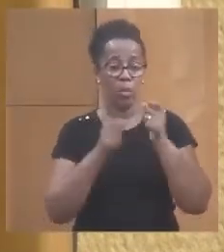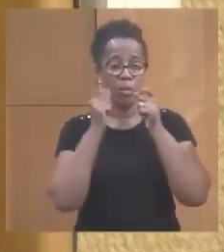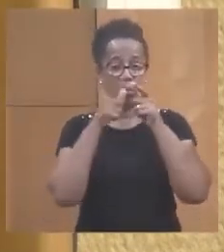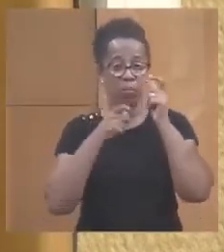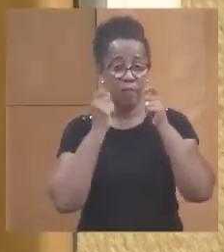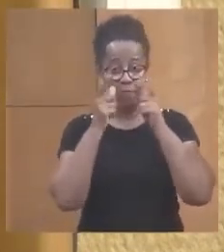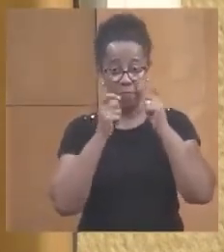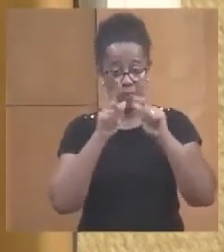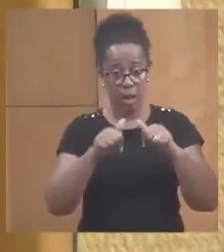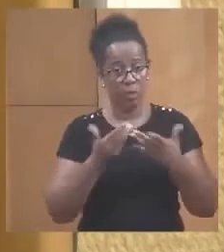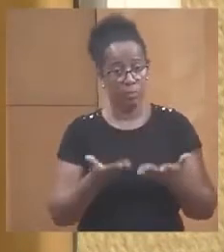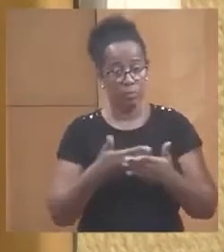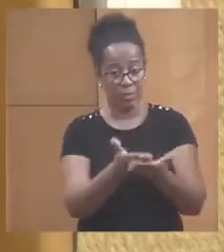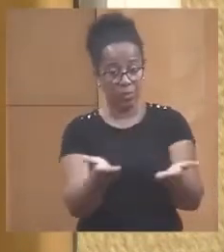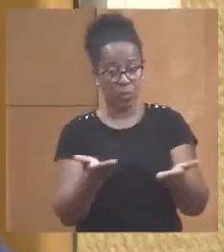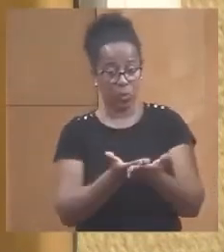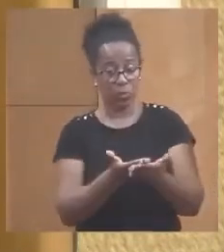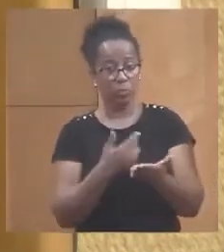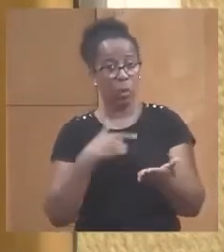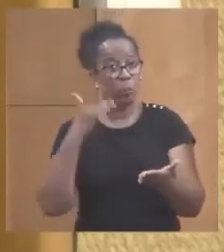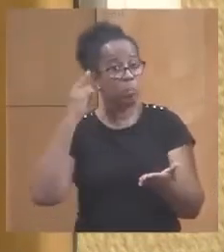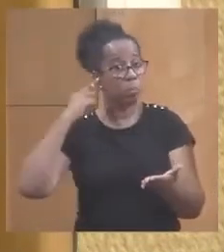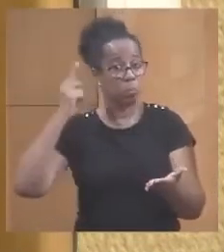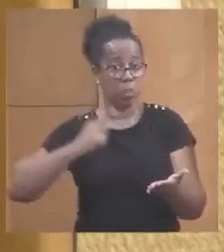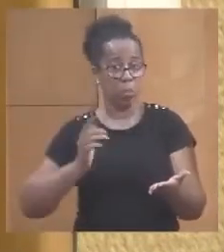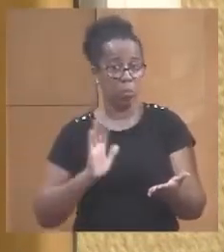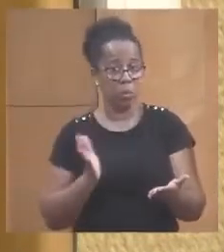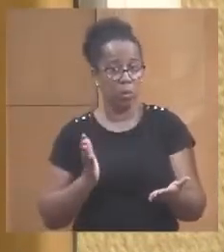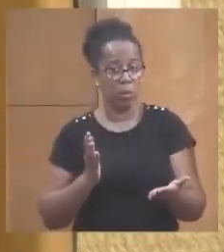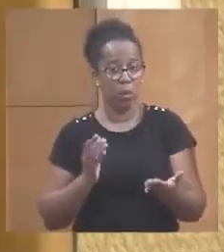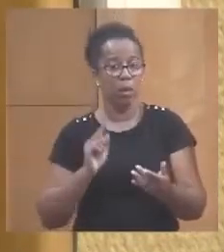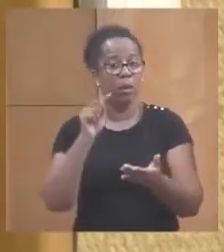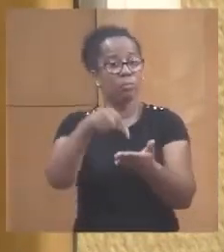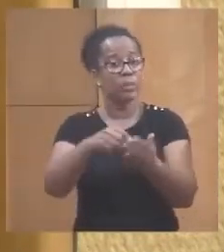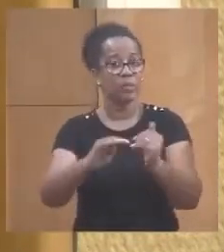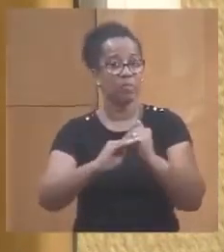'il y a une situation, je ne connaissais pas, au Vauclin,